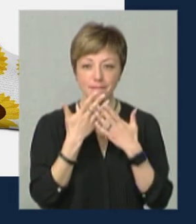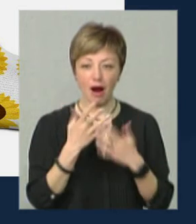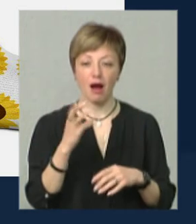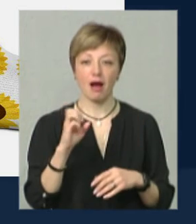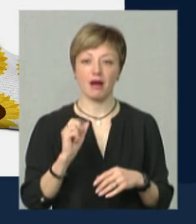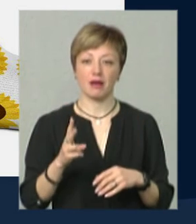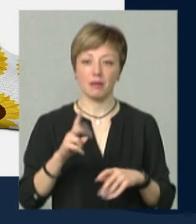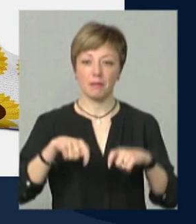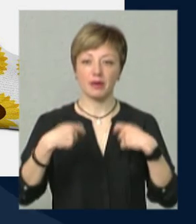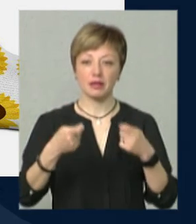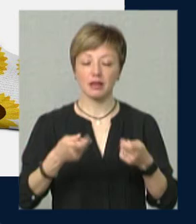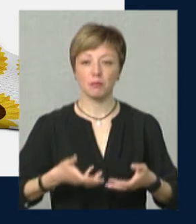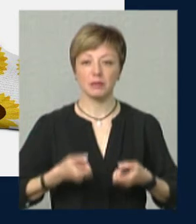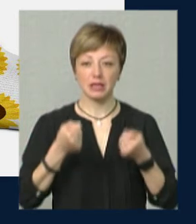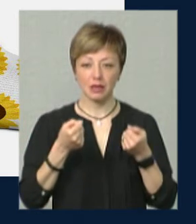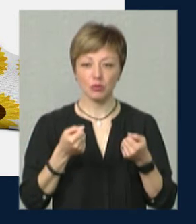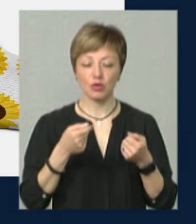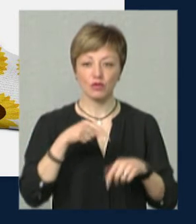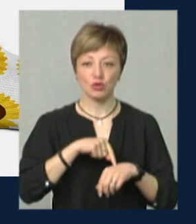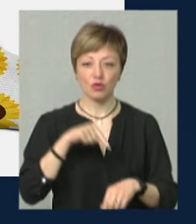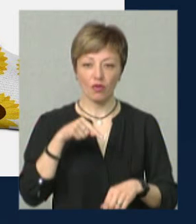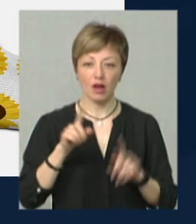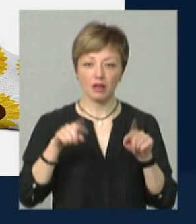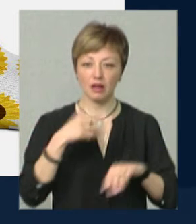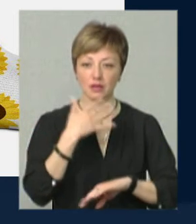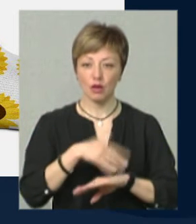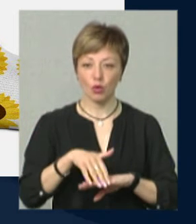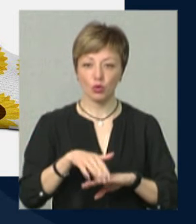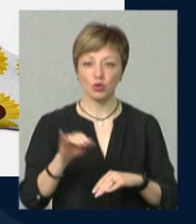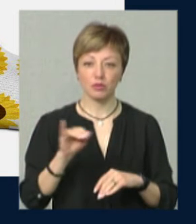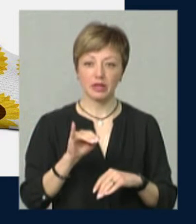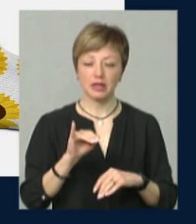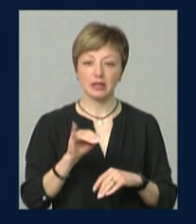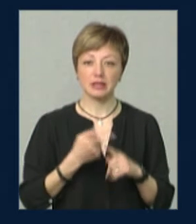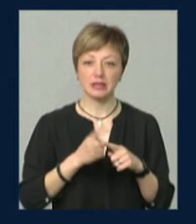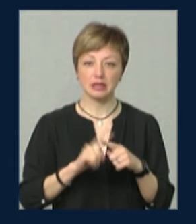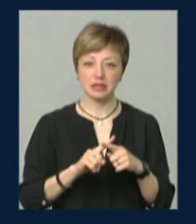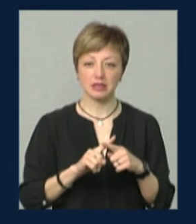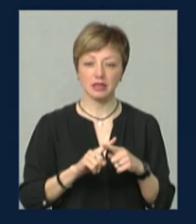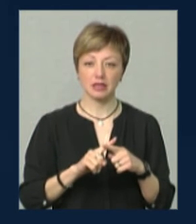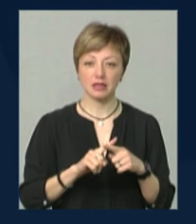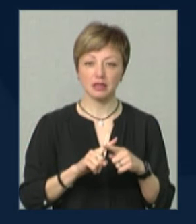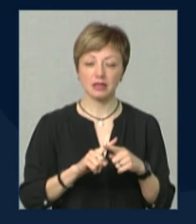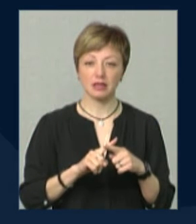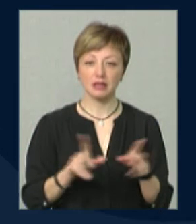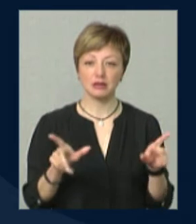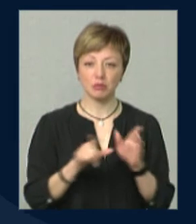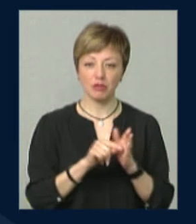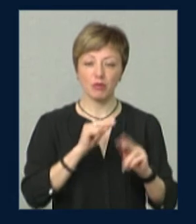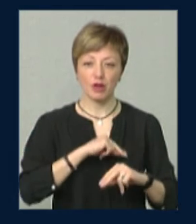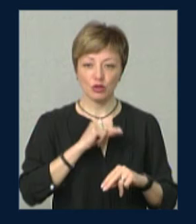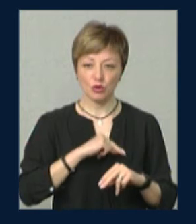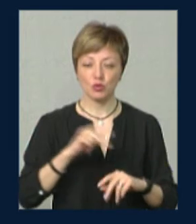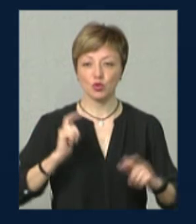передала ту підтримку, яку вона відчуває навіть за кордоном. І з цією фабрікою ми співпрацюємо,